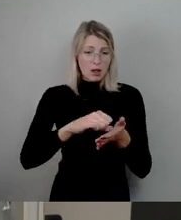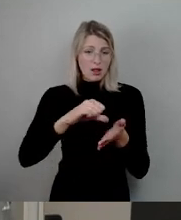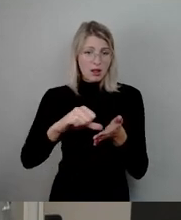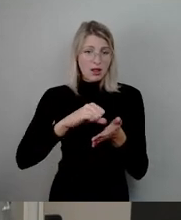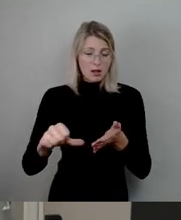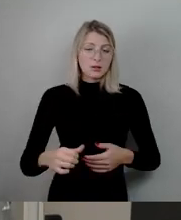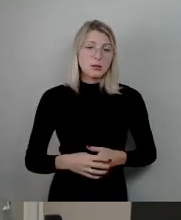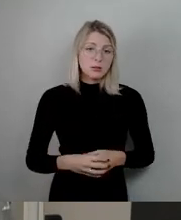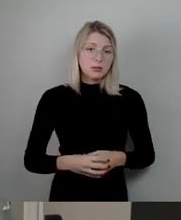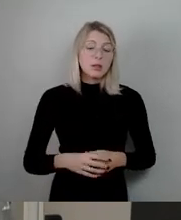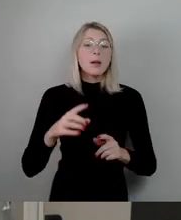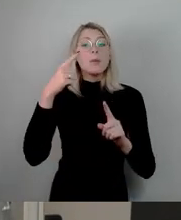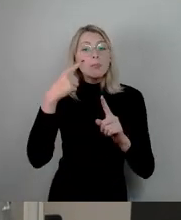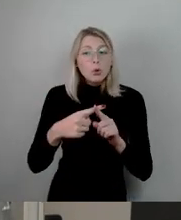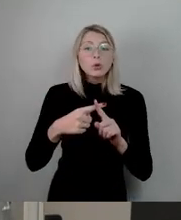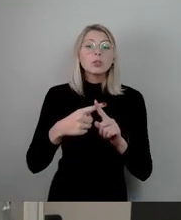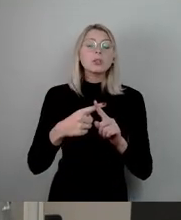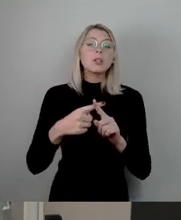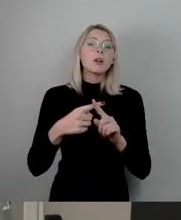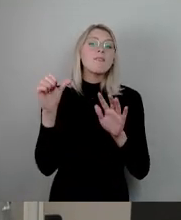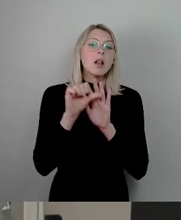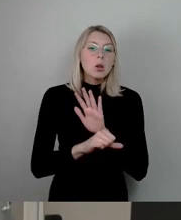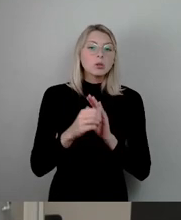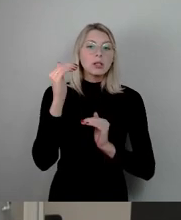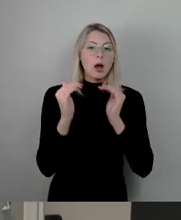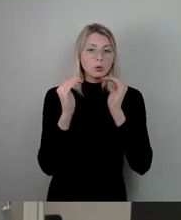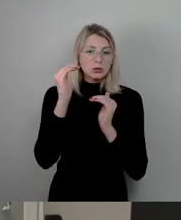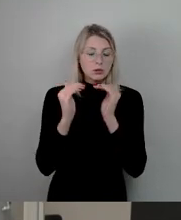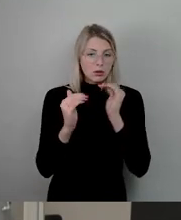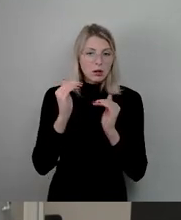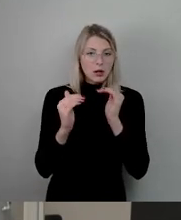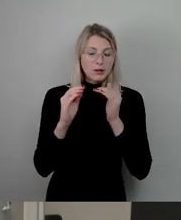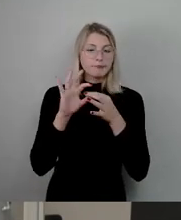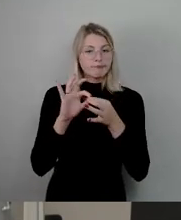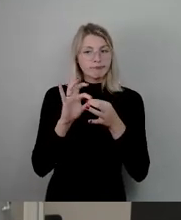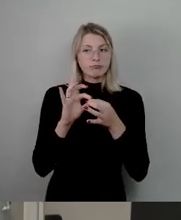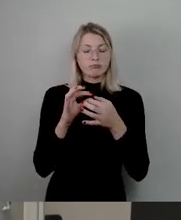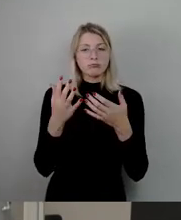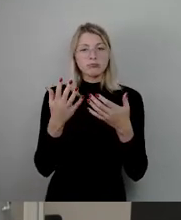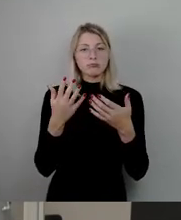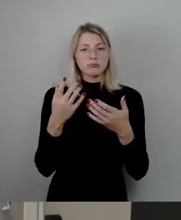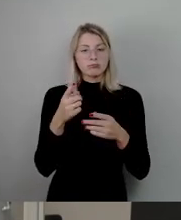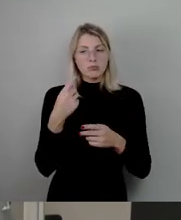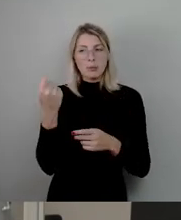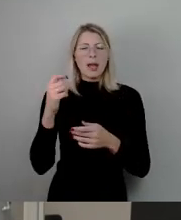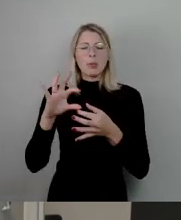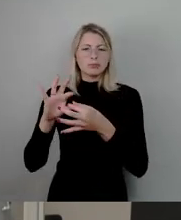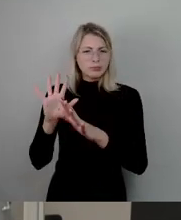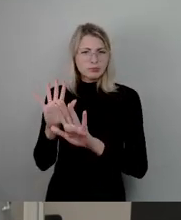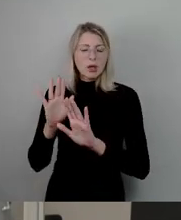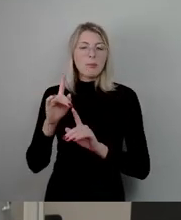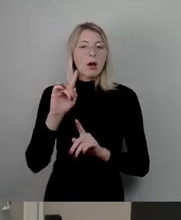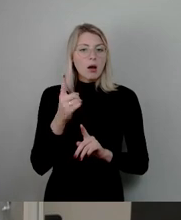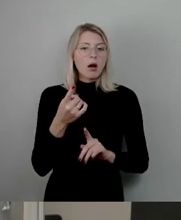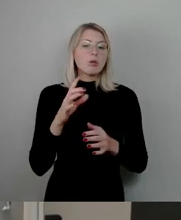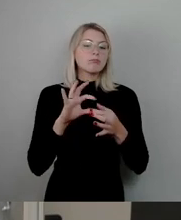Verlustausgleich, der sozusagen auch nicht abhängig dann unbedingt von unserer Betreibung ist, sondern letzten Endes auch durch die Aquapark